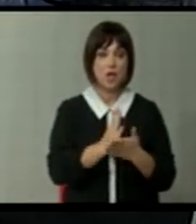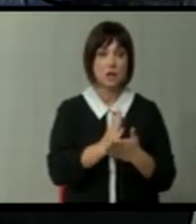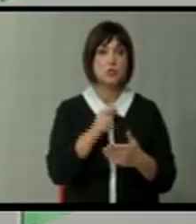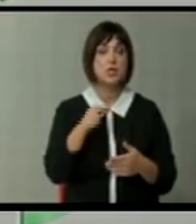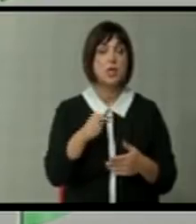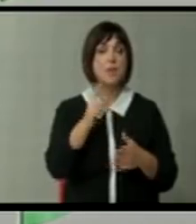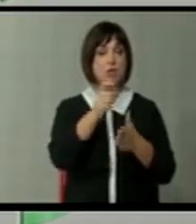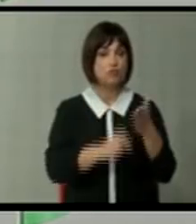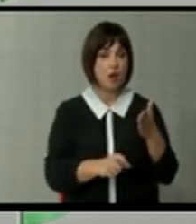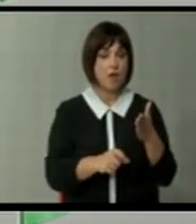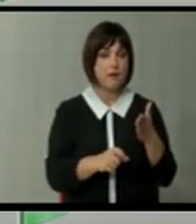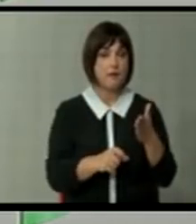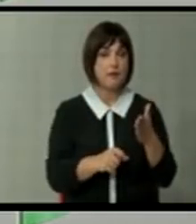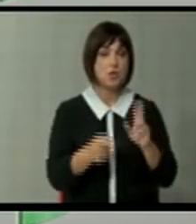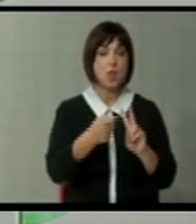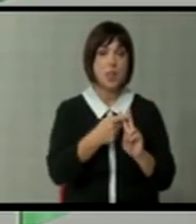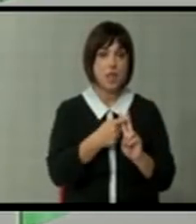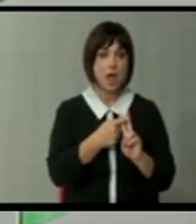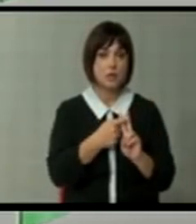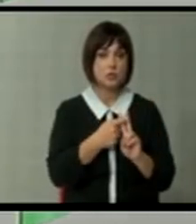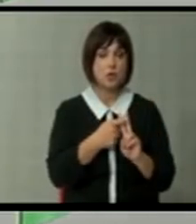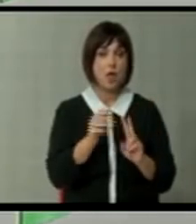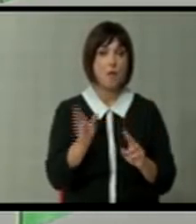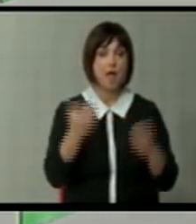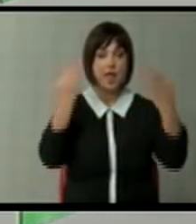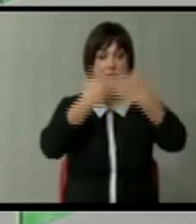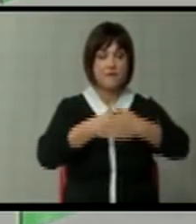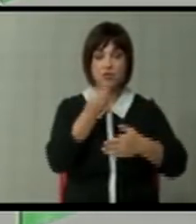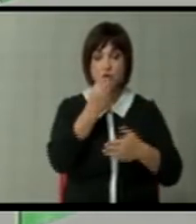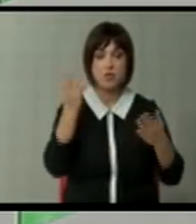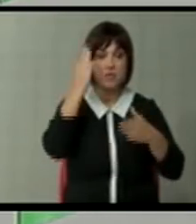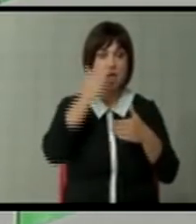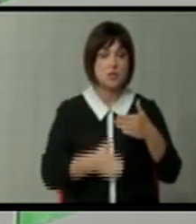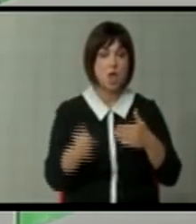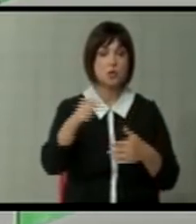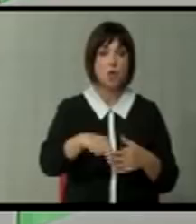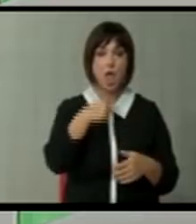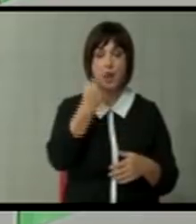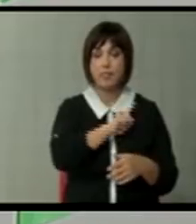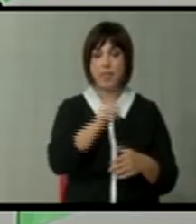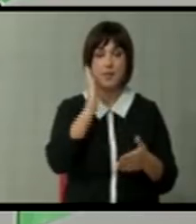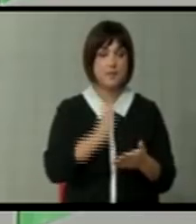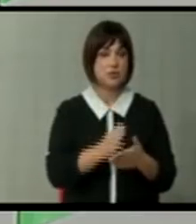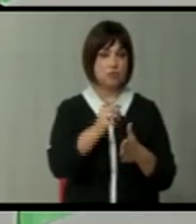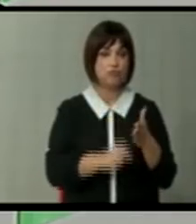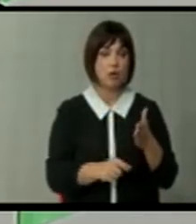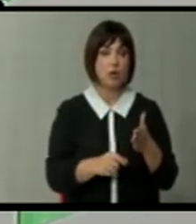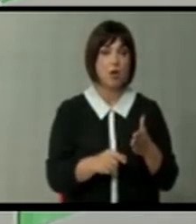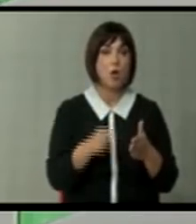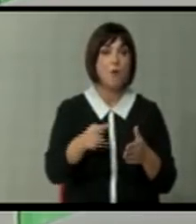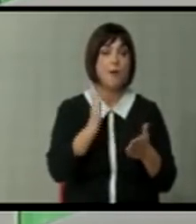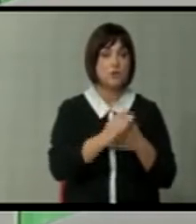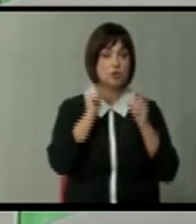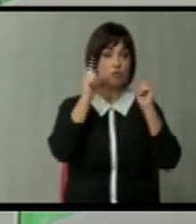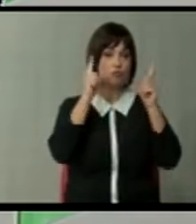членки на НАТО. Па на вечерата, на крај, дойде и рекуа, нема да бидете. Значи, тоа беше